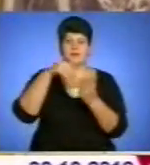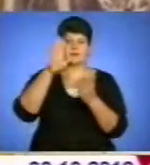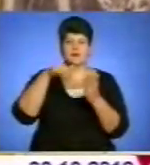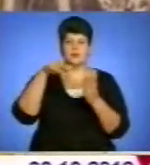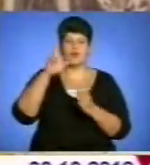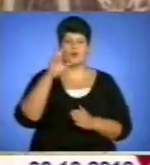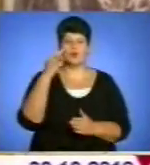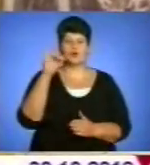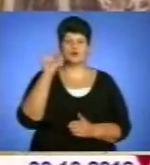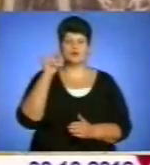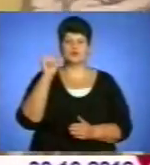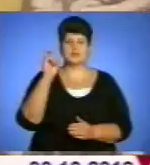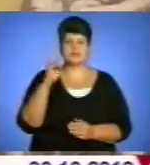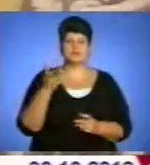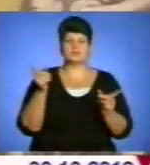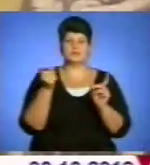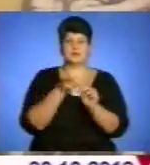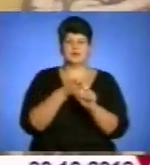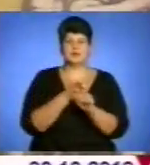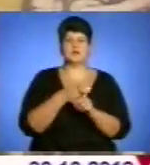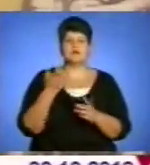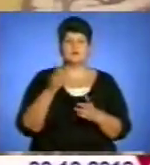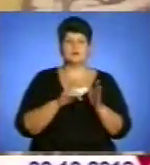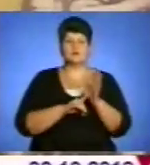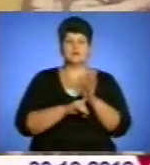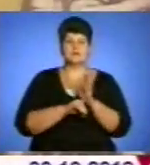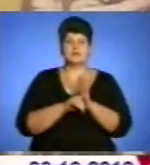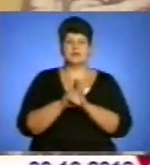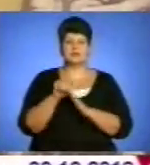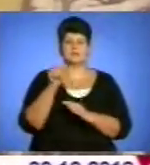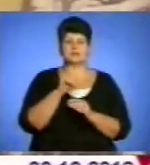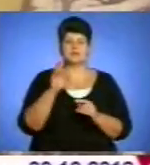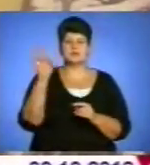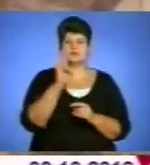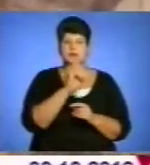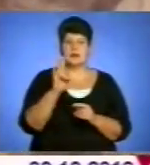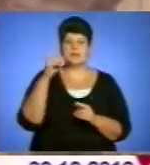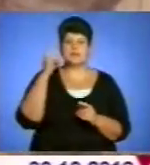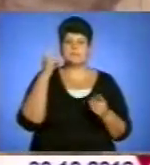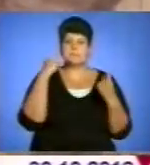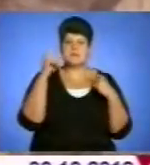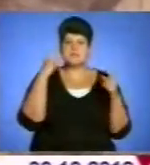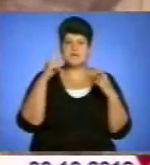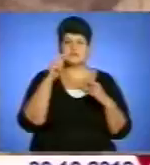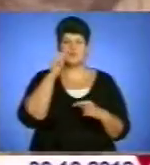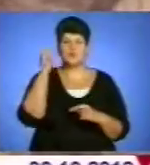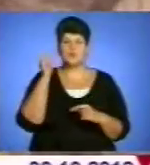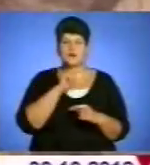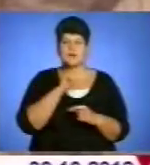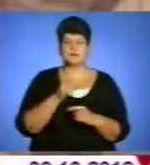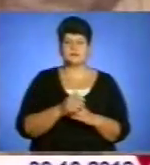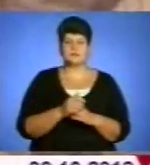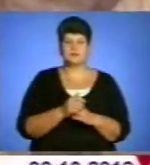що поєднував народне фольклорне образотворче начало, сакральне мистецтво Візантії, України і проти Ренесансу.